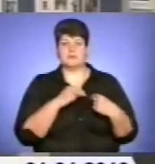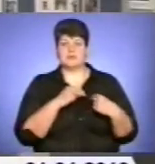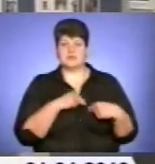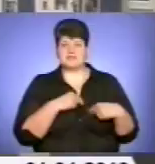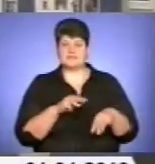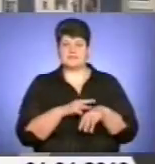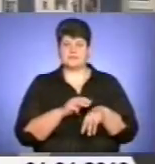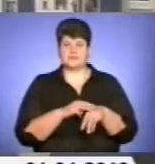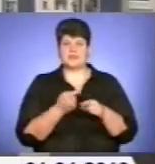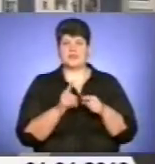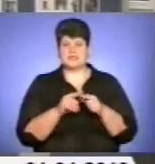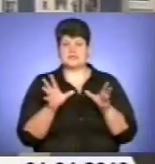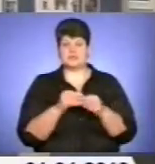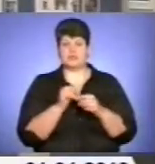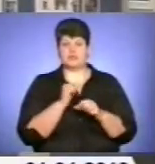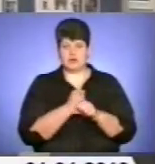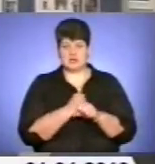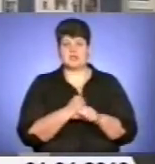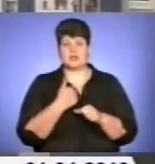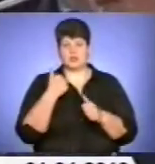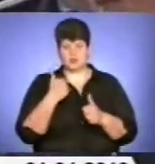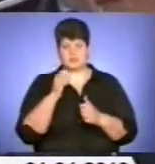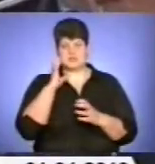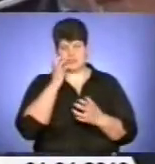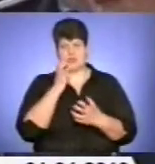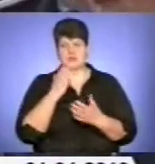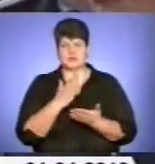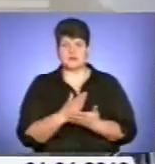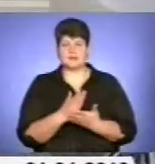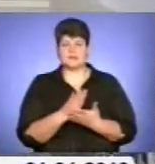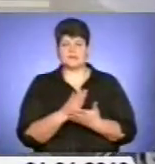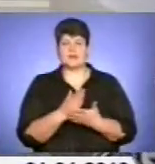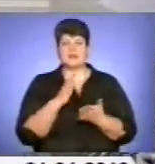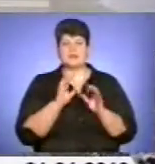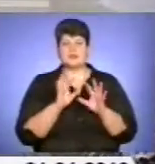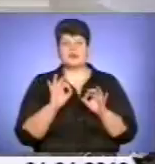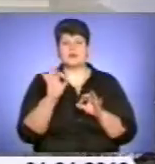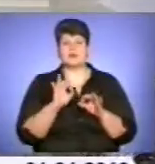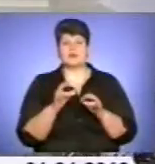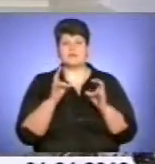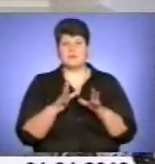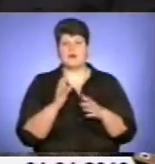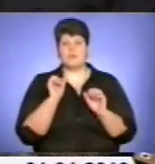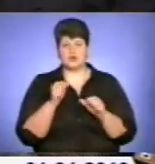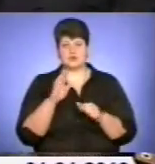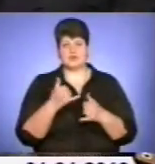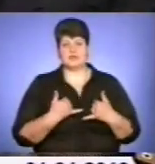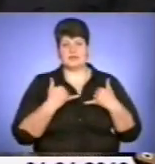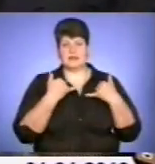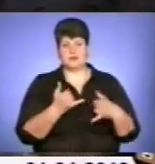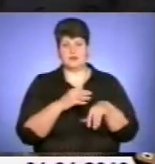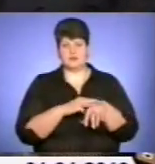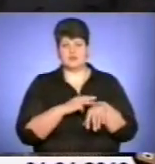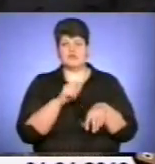справа в свій праці вже два роки досить серйозна є. Лікарі розповідали і про небезпеку, яка може чекати на самих правоохоронців, адже часто